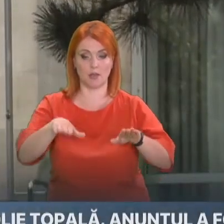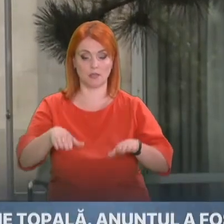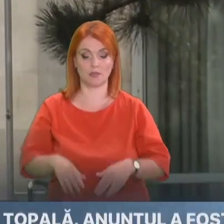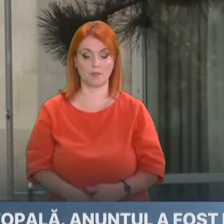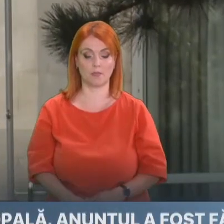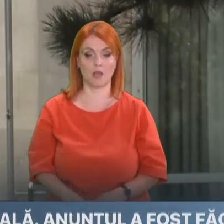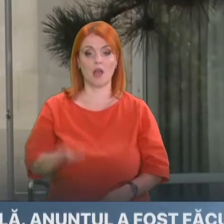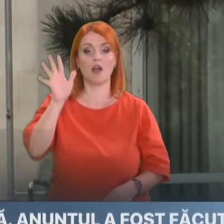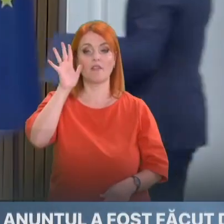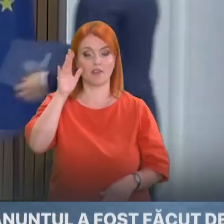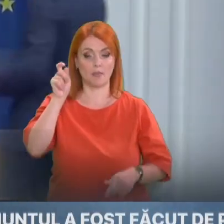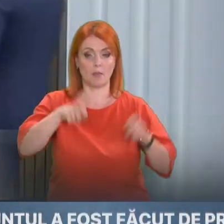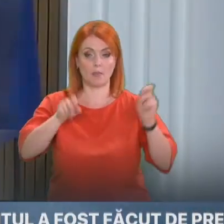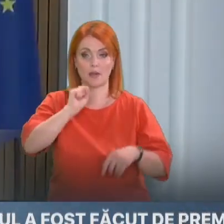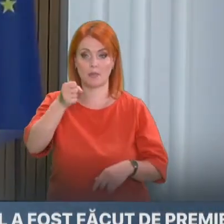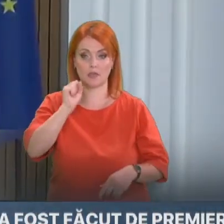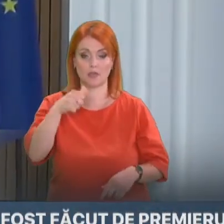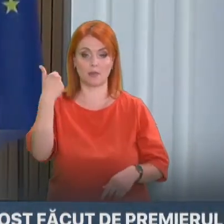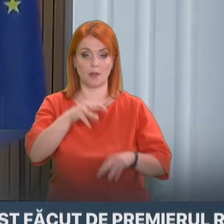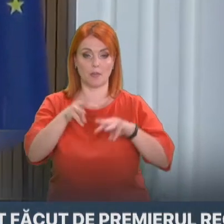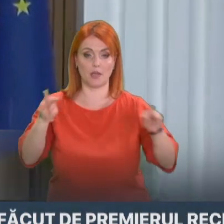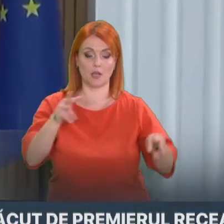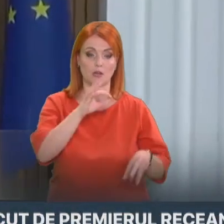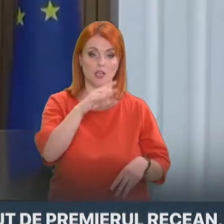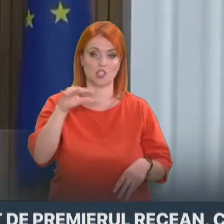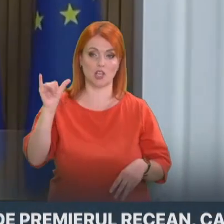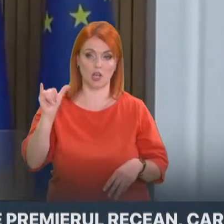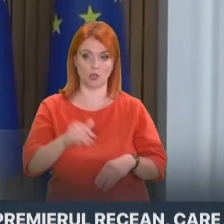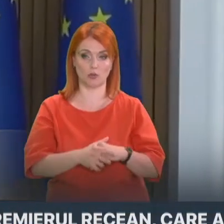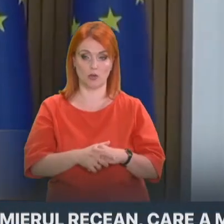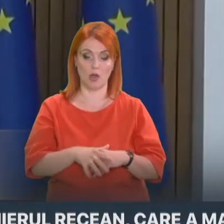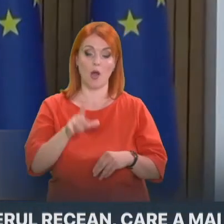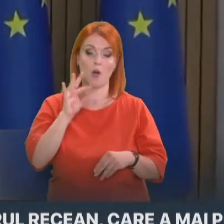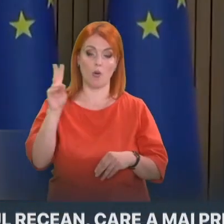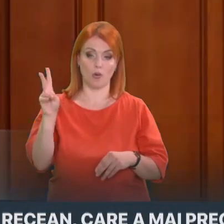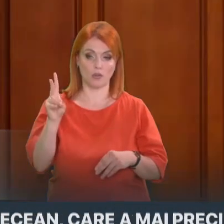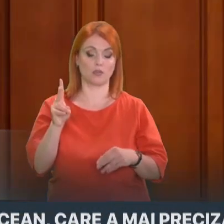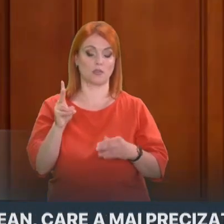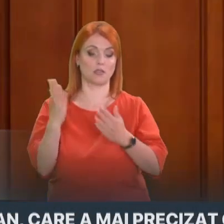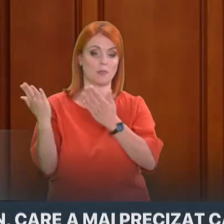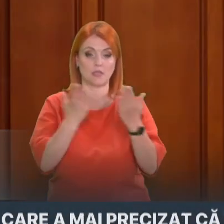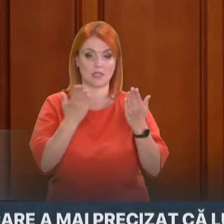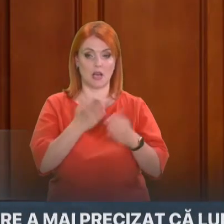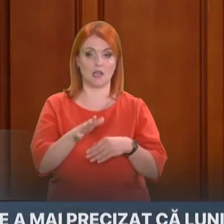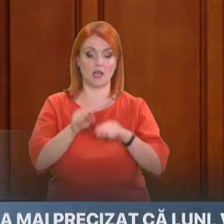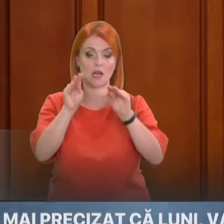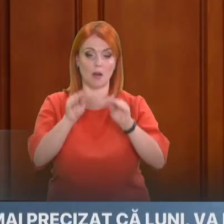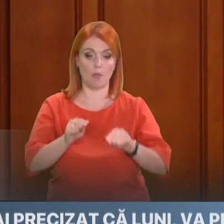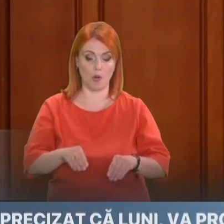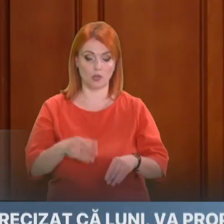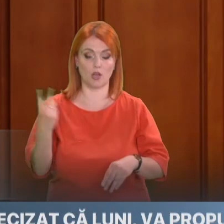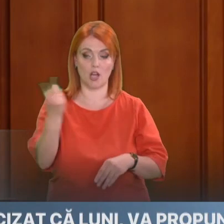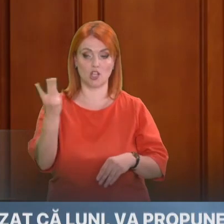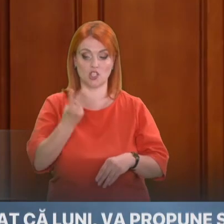În cadrul unui briefing de presă, premierul Dorin Recean a trecut în revistă realizările celor trei demnitari. Șeful guvernului nu a precizat